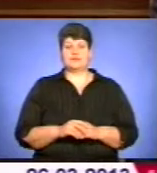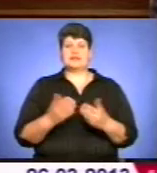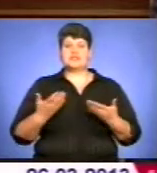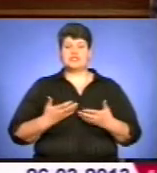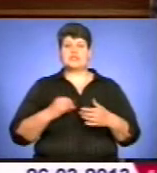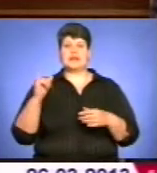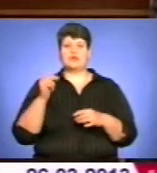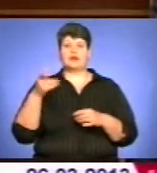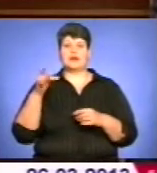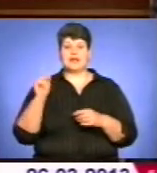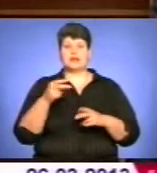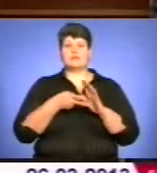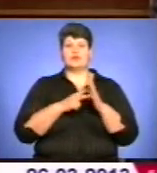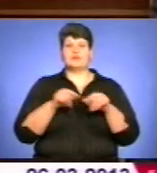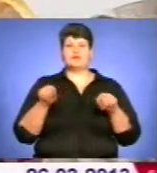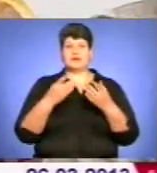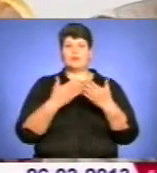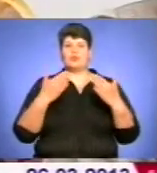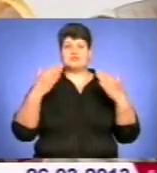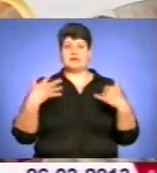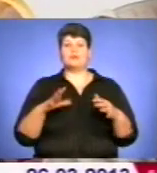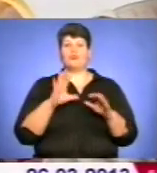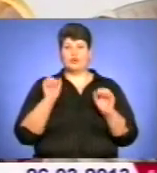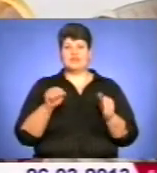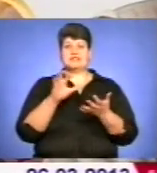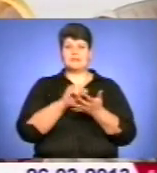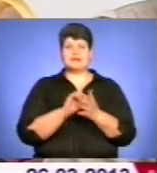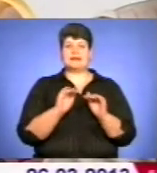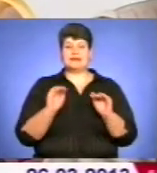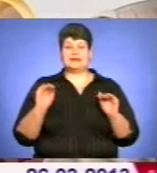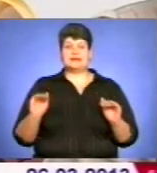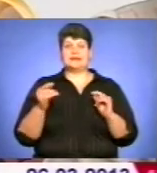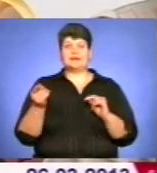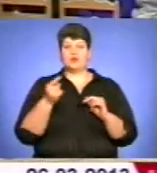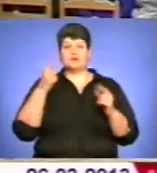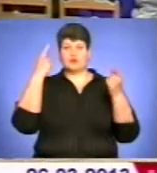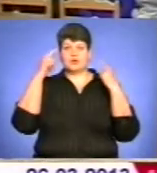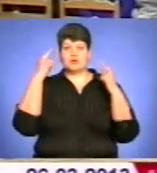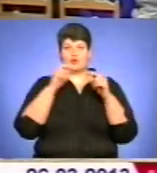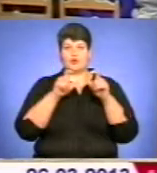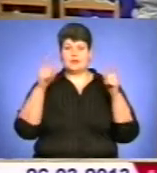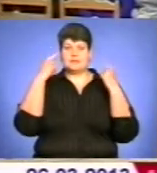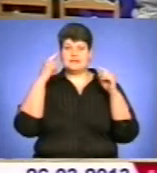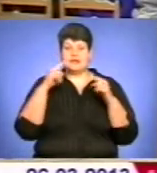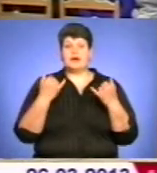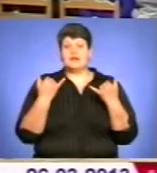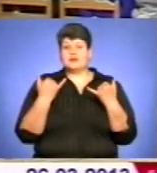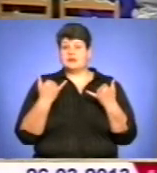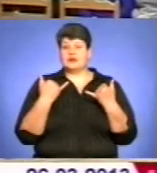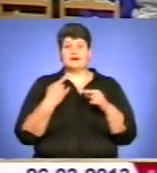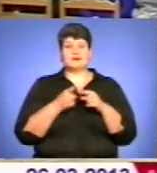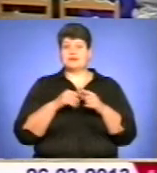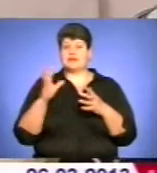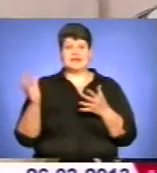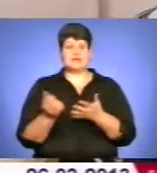Ігор Гарета планував створити музей, аби там могли займатися учні Тернопільської школи мистецтв. Однак досі мрії науковця не